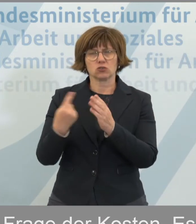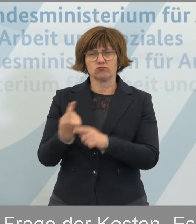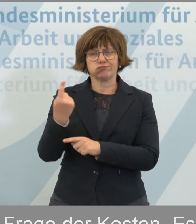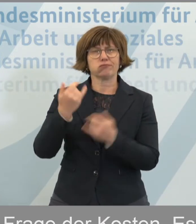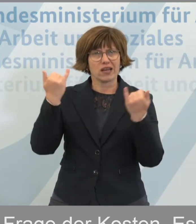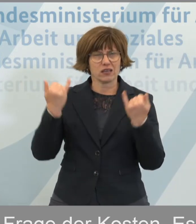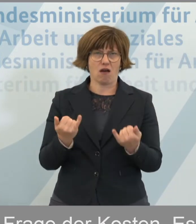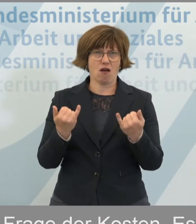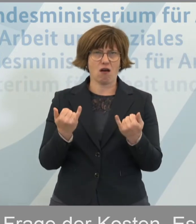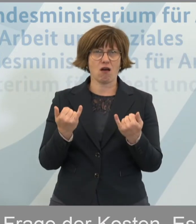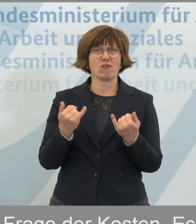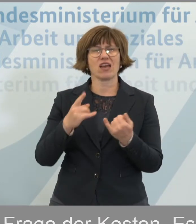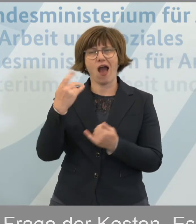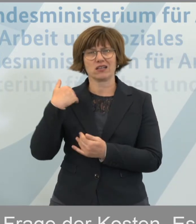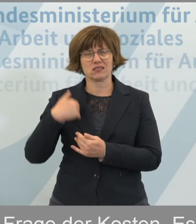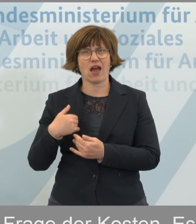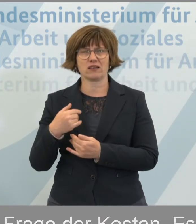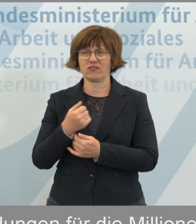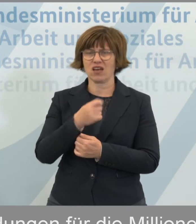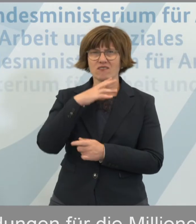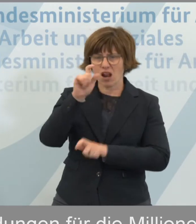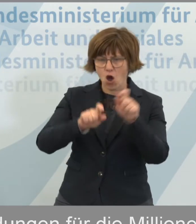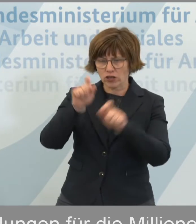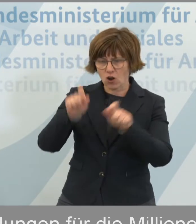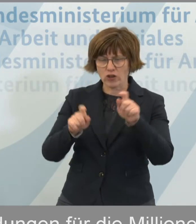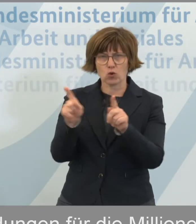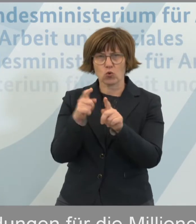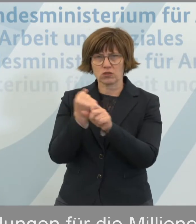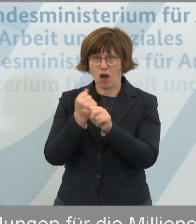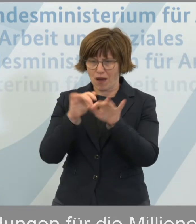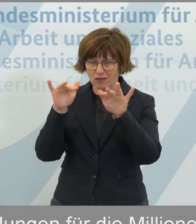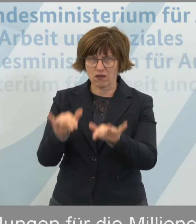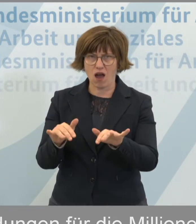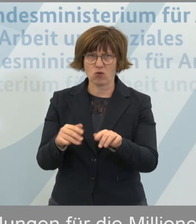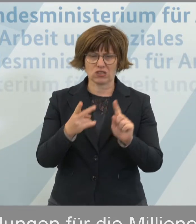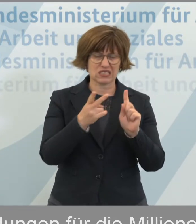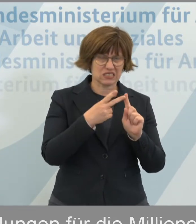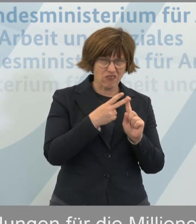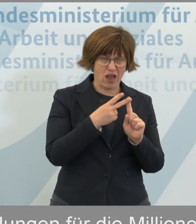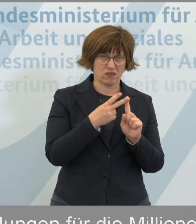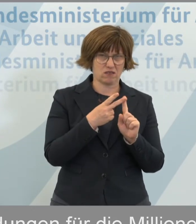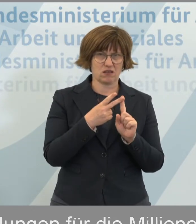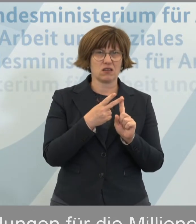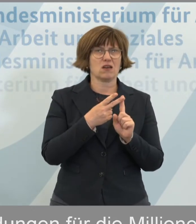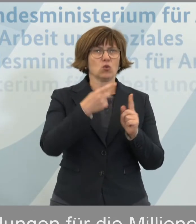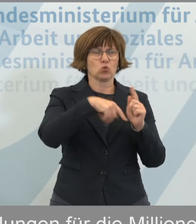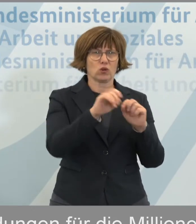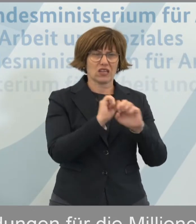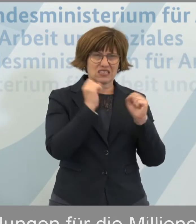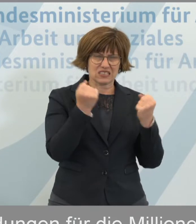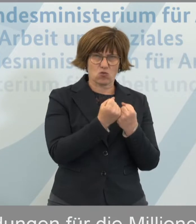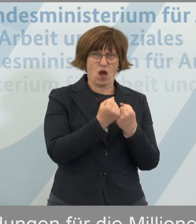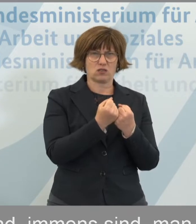sich jetzt ergeben, ergeben sich zum einen aus der Vielzahl von Menschen, die in Kurzarbeit sind und zum Zweiten daraus, dass wir